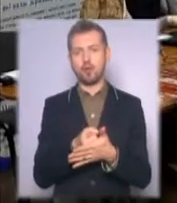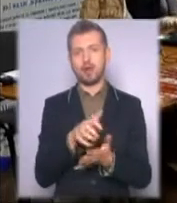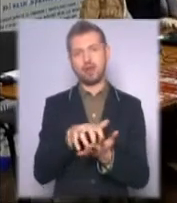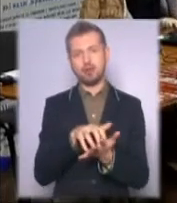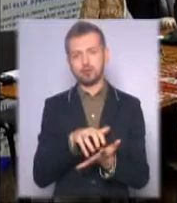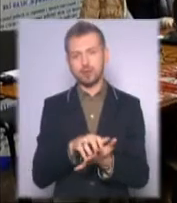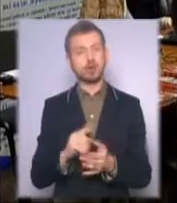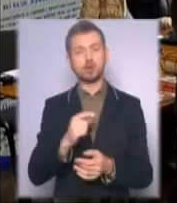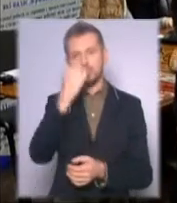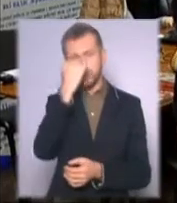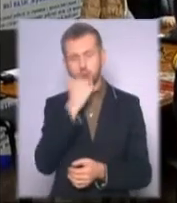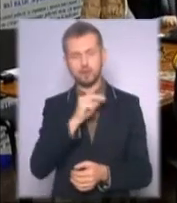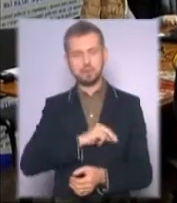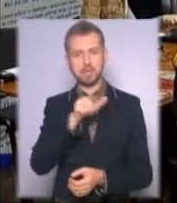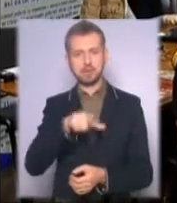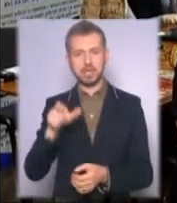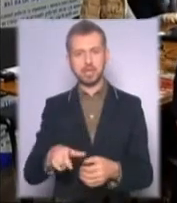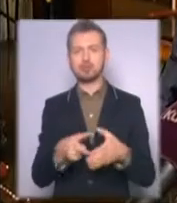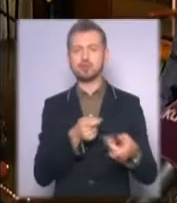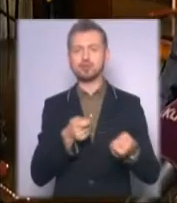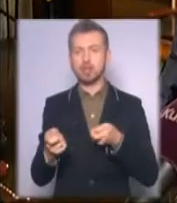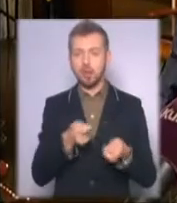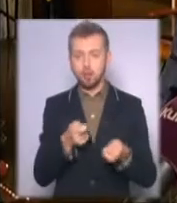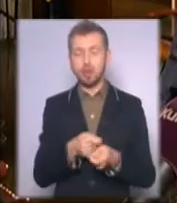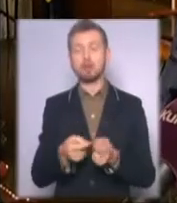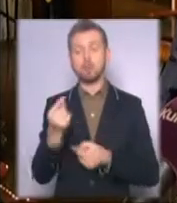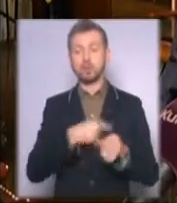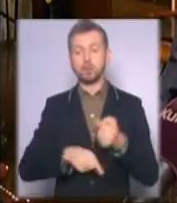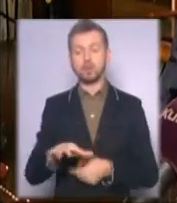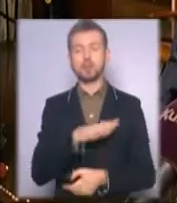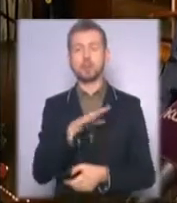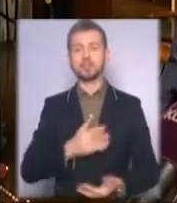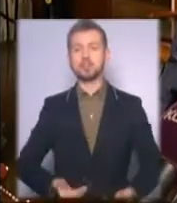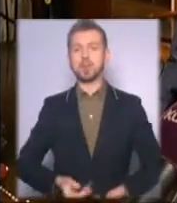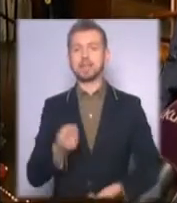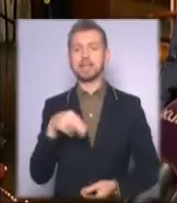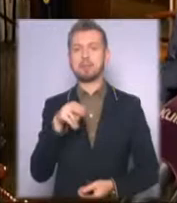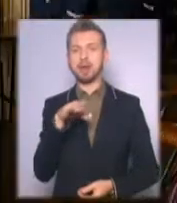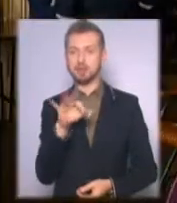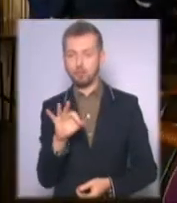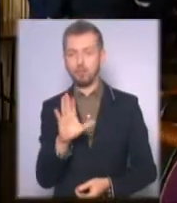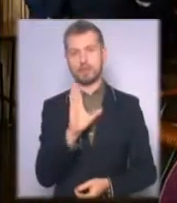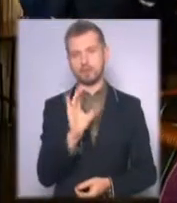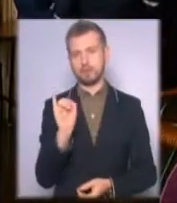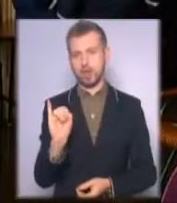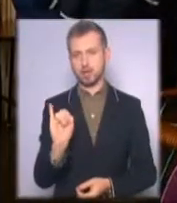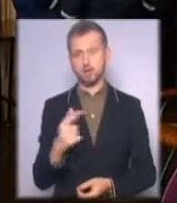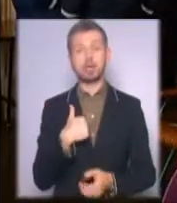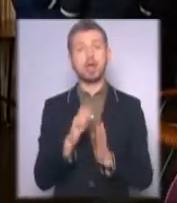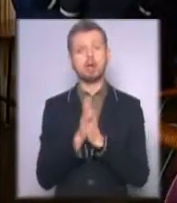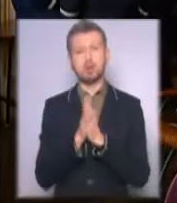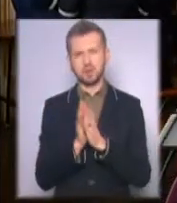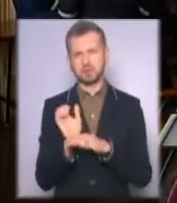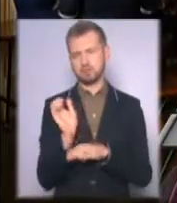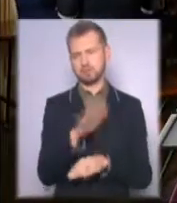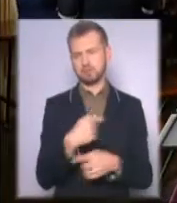Аби подякувати працівникам штабу за нове життя, до столиці повернувся і колишній мешканець Дебальцевого Малентин Іванович. Я попросився в Вінницьку область.